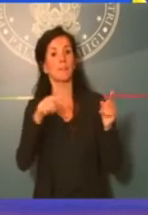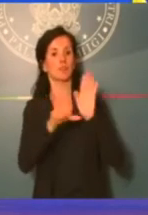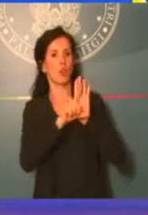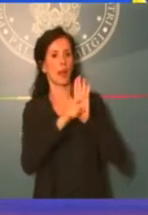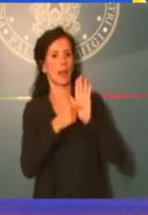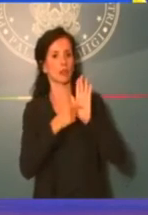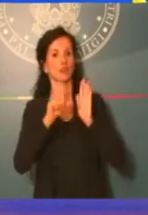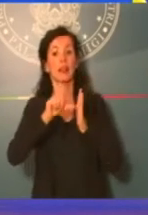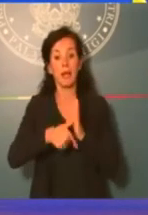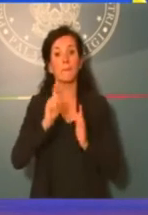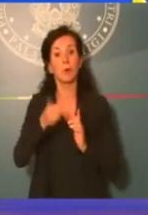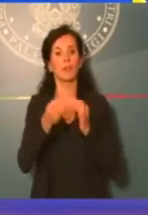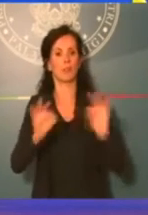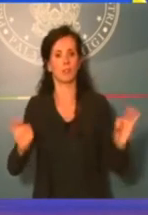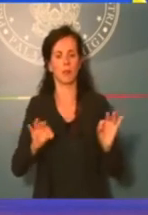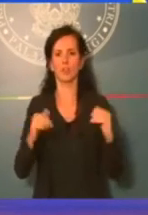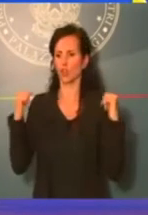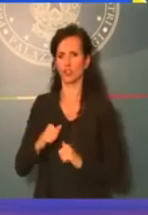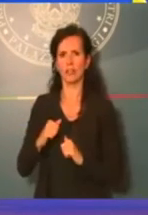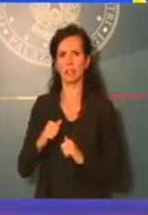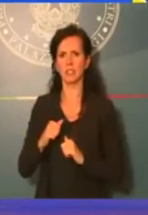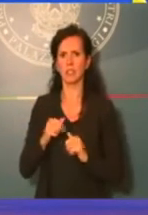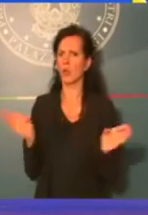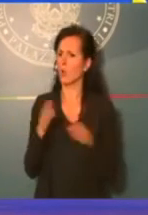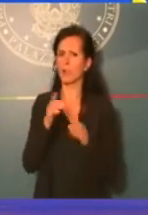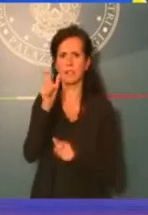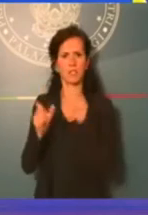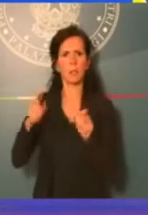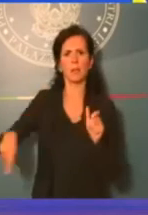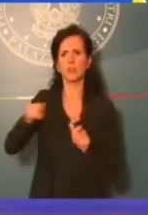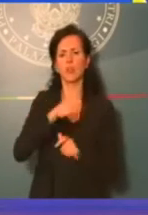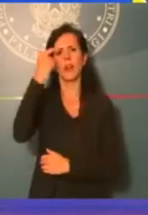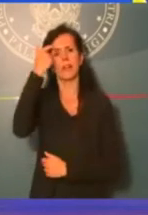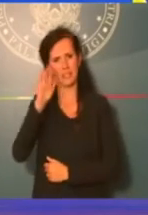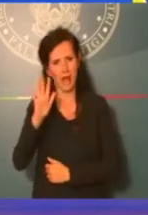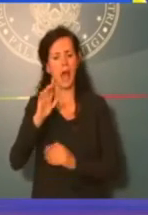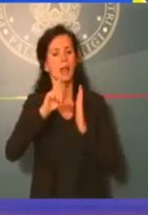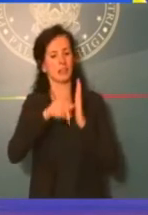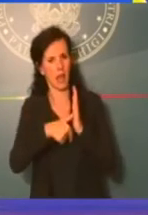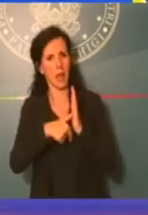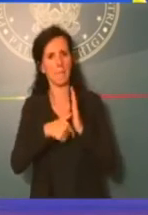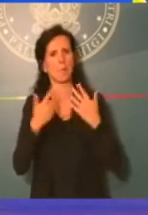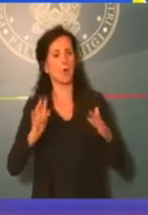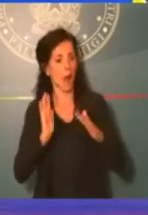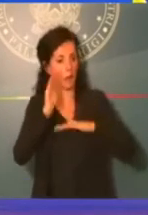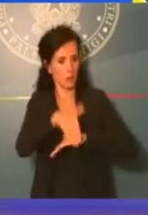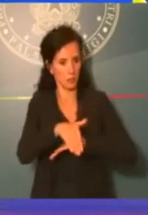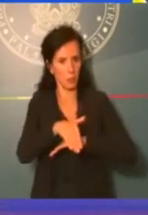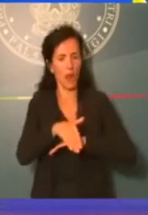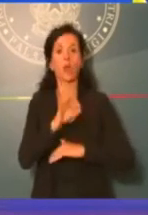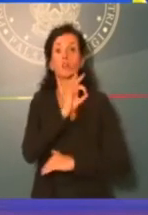cittadino deve essere in condizione di sapere che il tempo è stato sforato o viene rispettato.